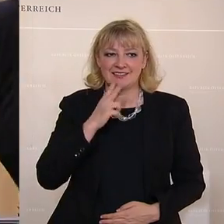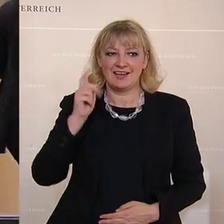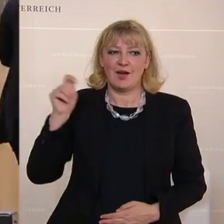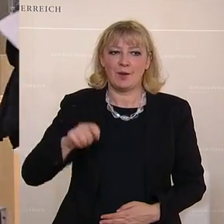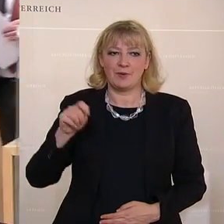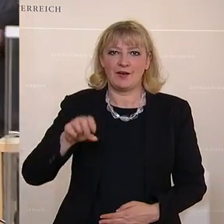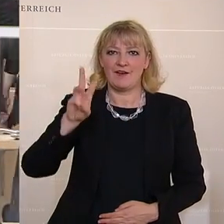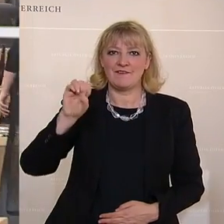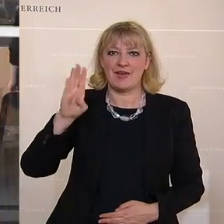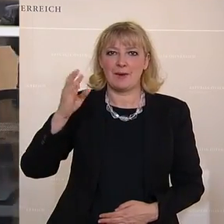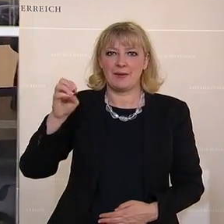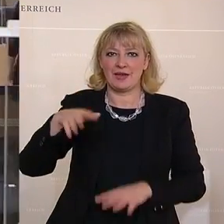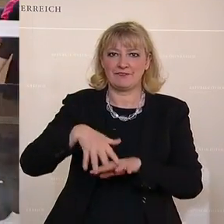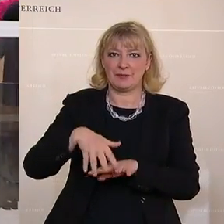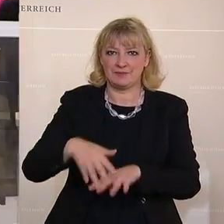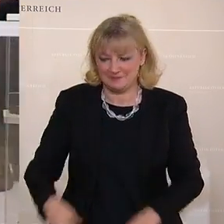Niederösterreich, hat Wirtschaftsinformatik studiert.